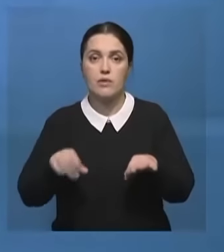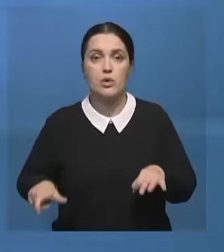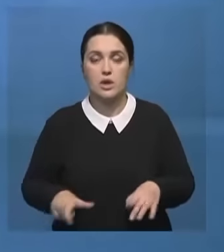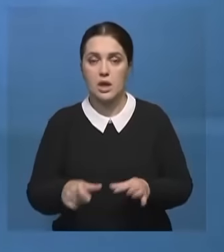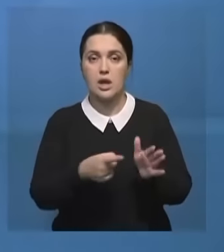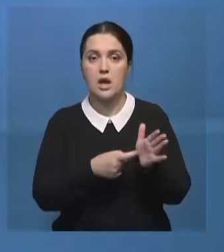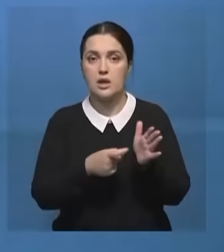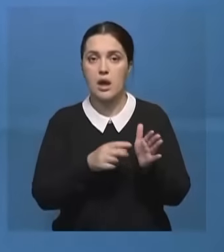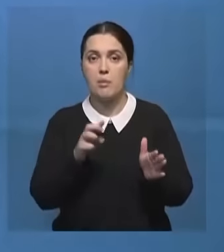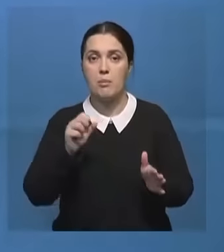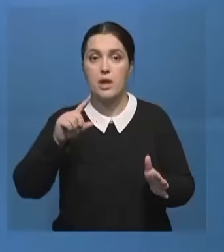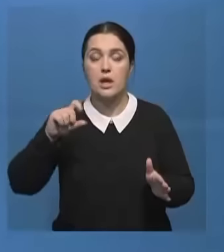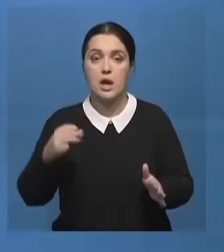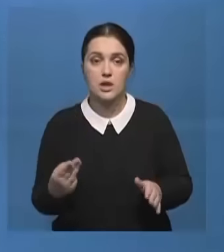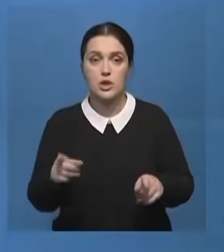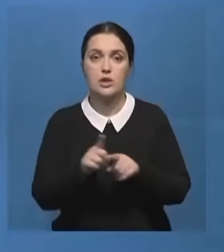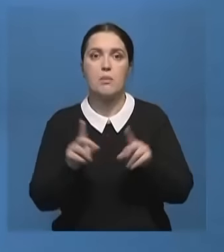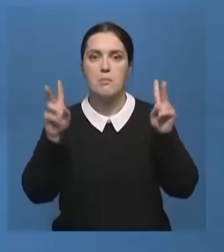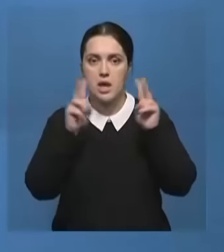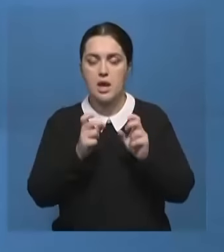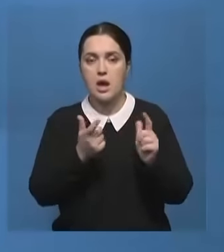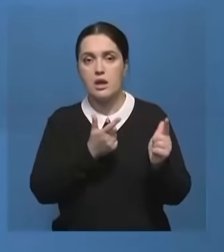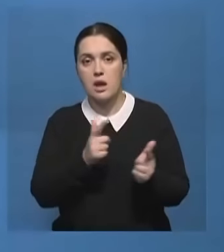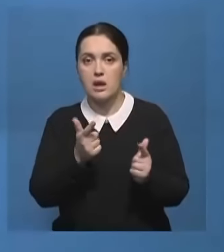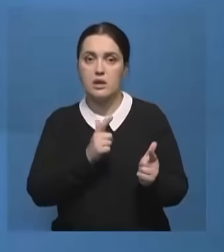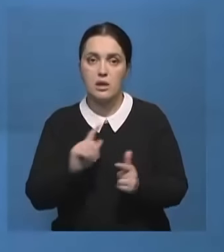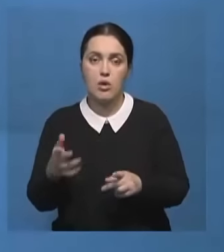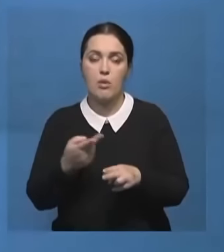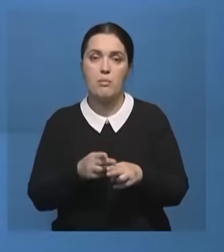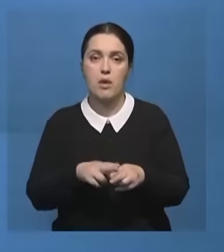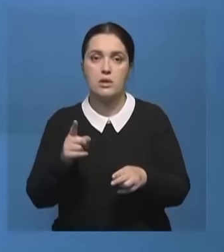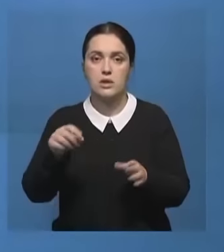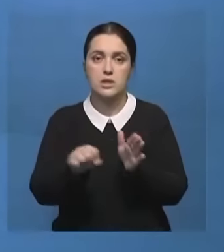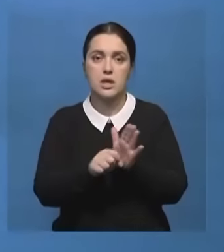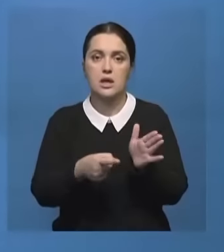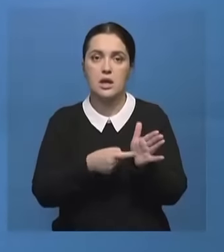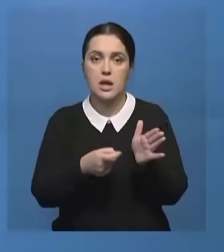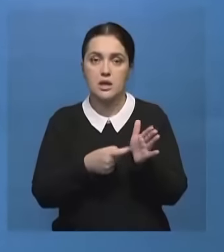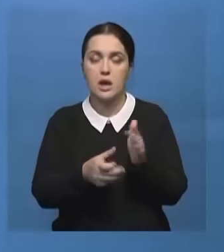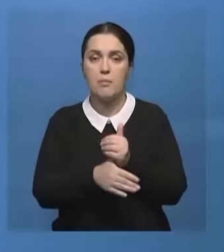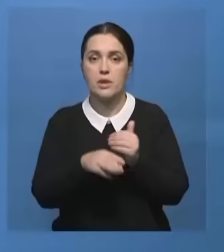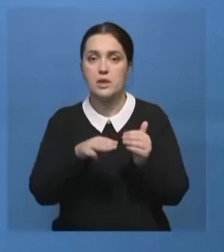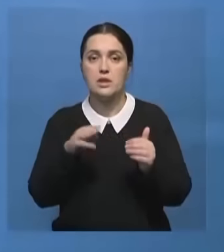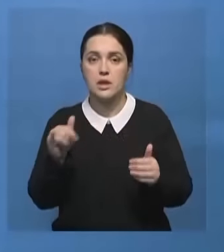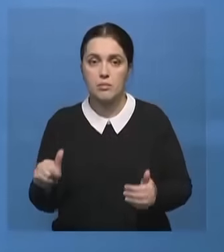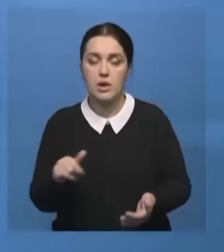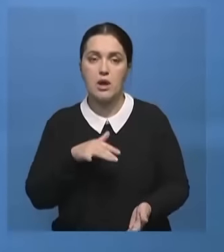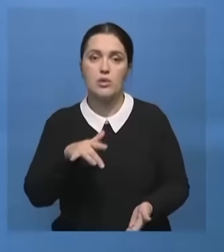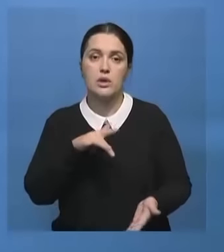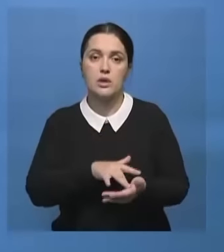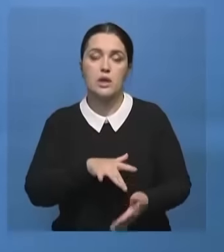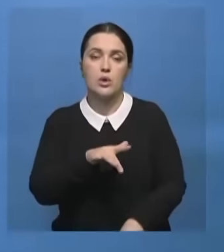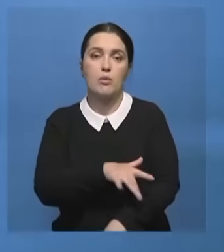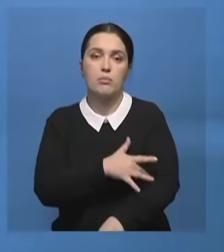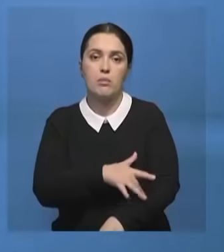автодороги Караганда-Балхаш. А также проверил подготовку к отопительному сезону в Караганде и Балхашем, а еще и в Тимиртау.